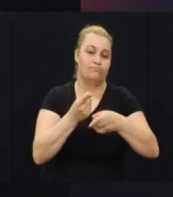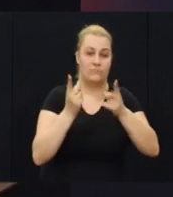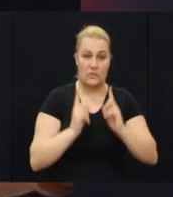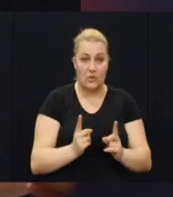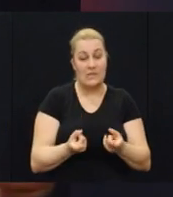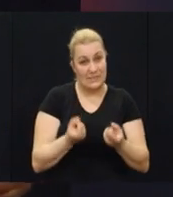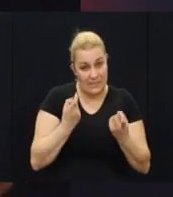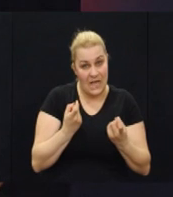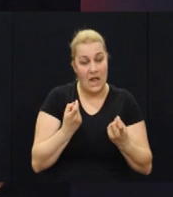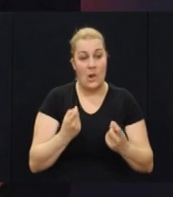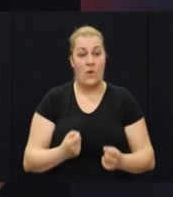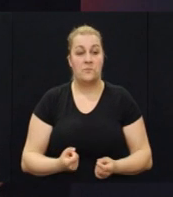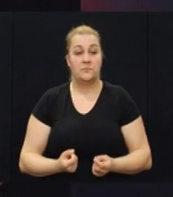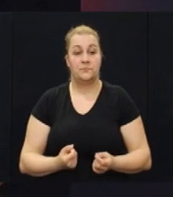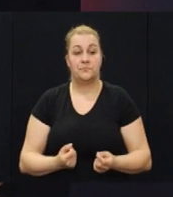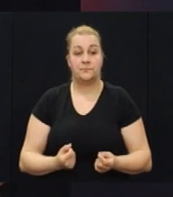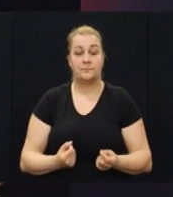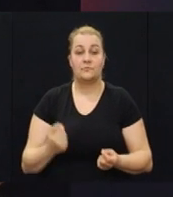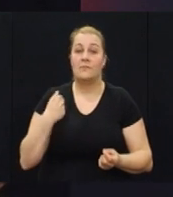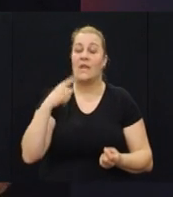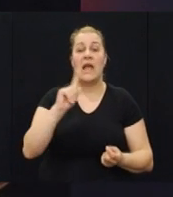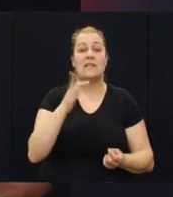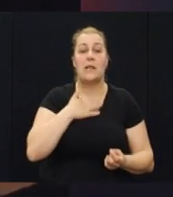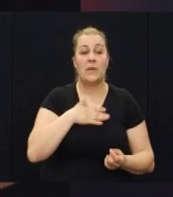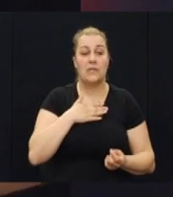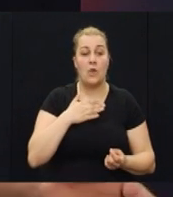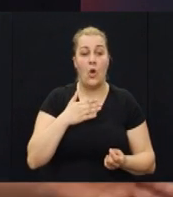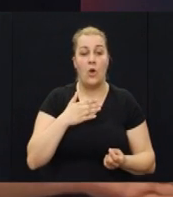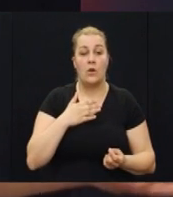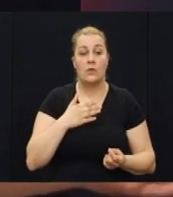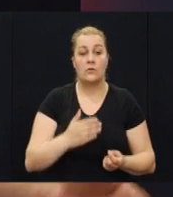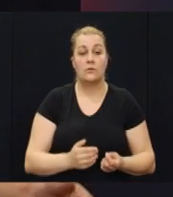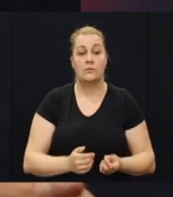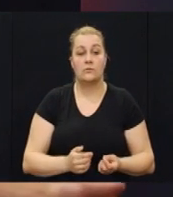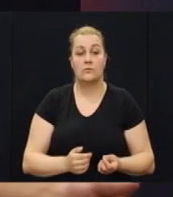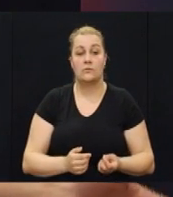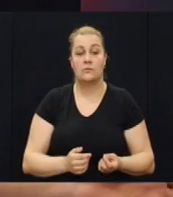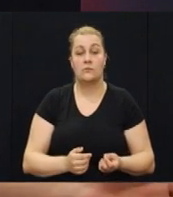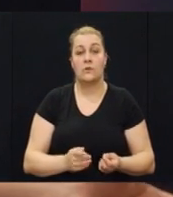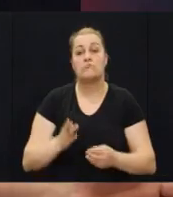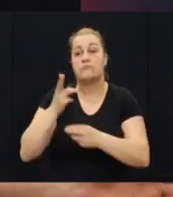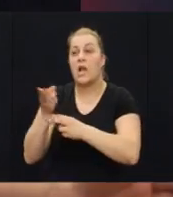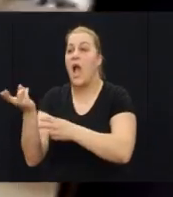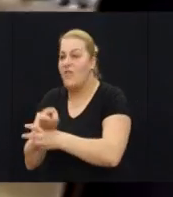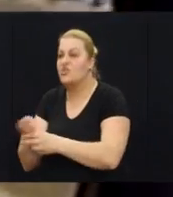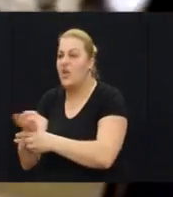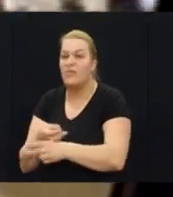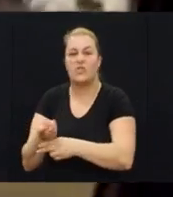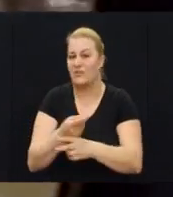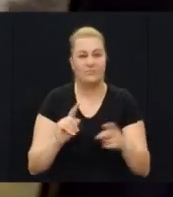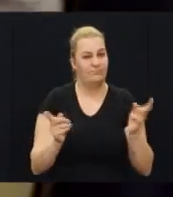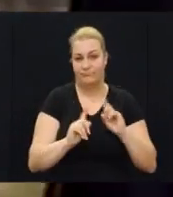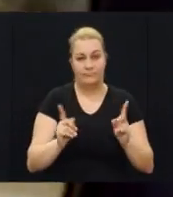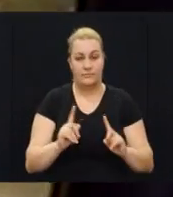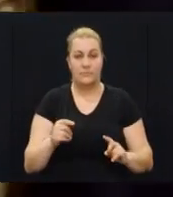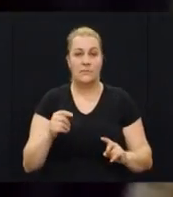nisam htio da budem samo da budem po kafićima da budem po